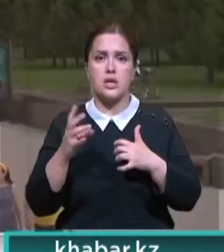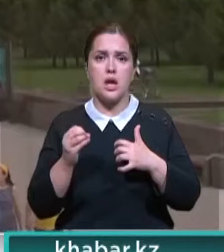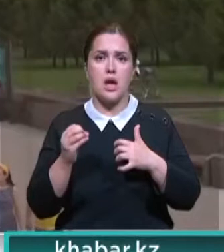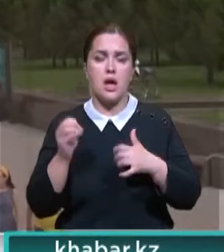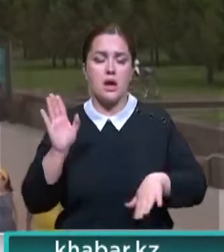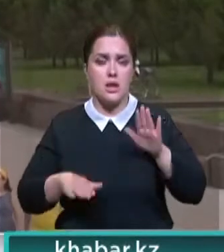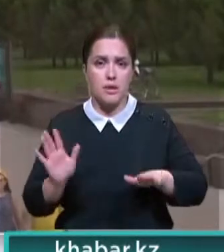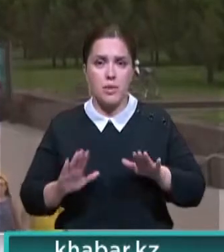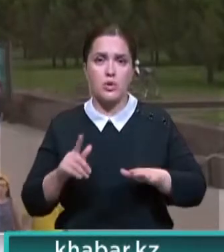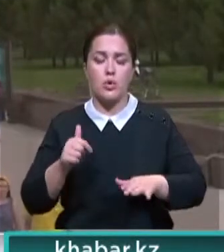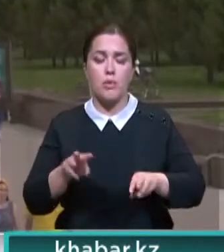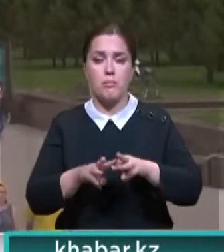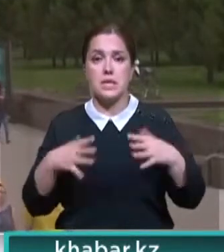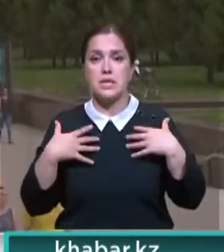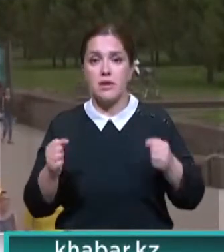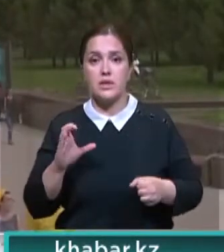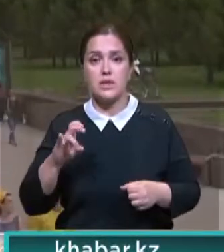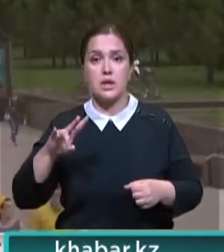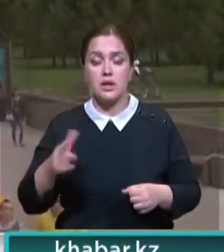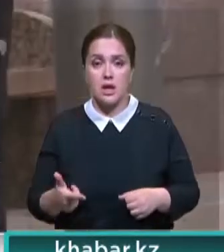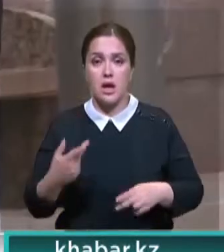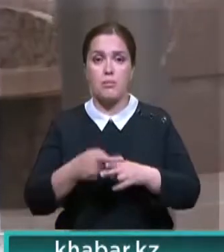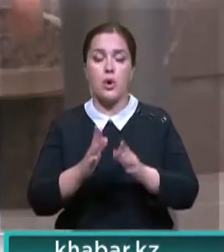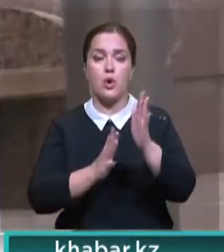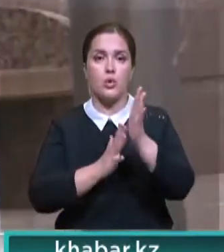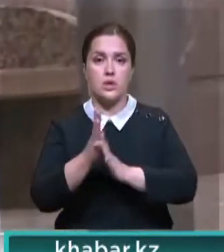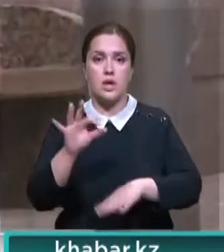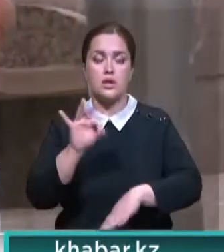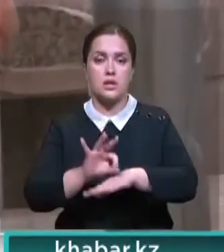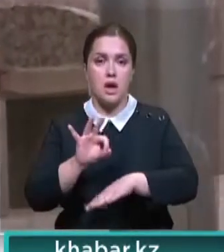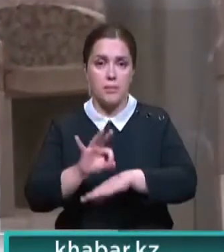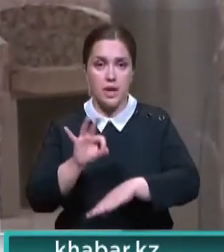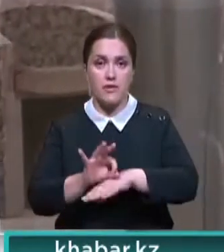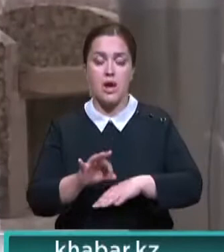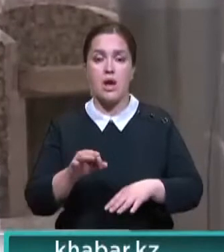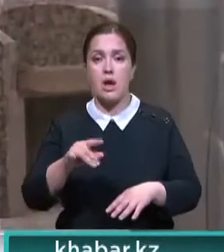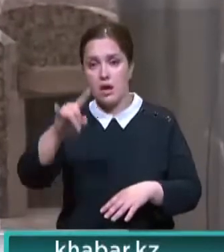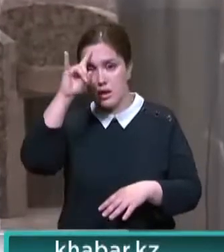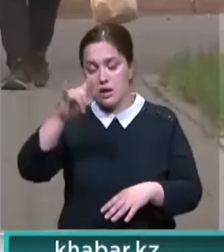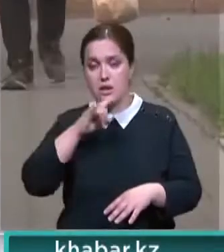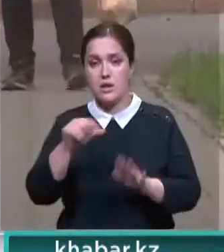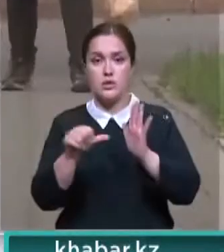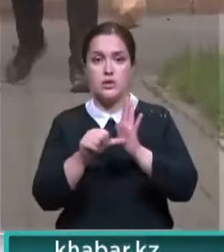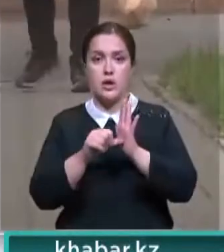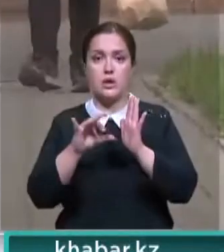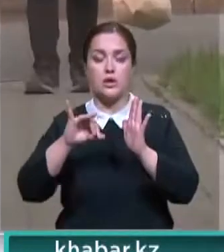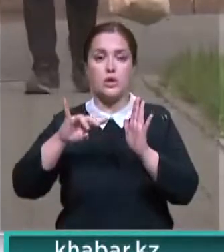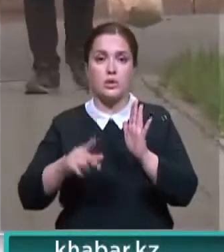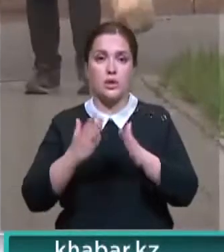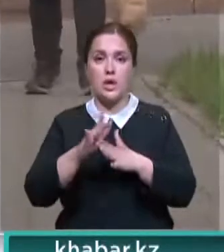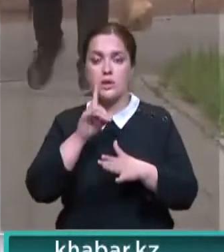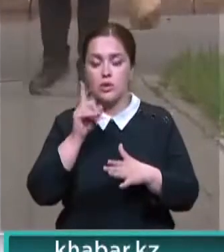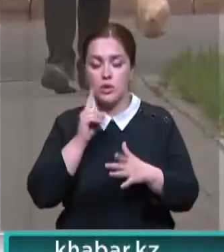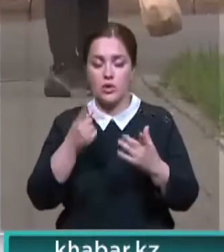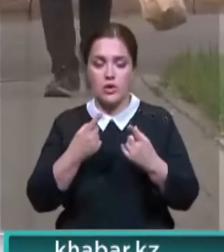он поручил и Минздраву. В странах СНГ идет рост заболеваемости. Тем временем Казахстан с 6 июня находится в зеленой